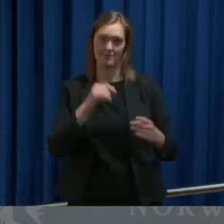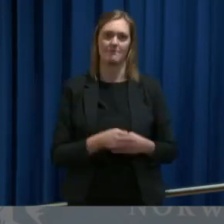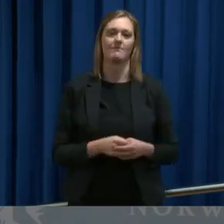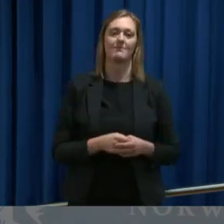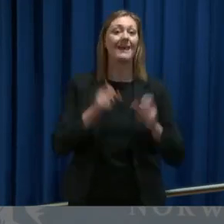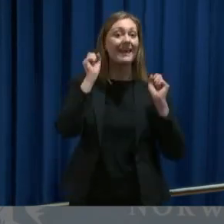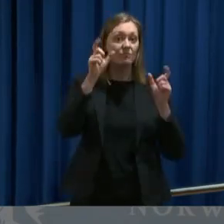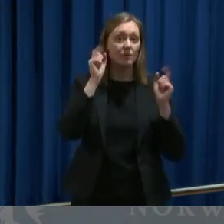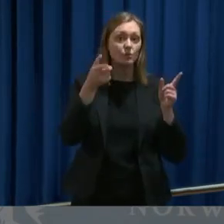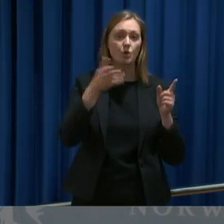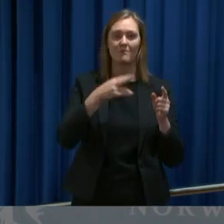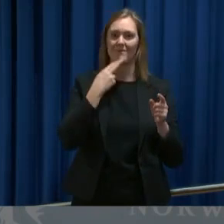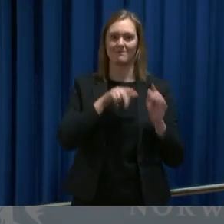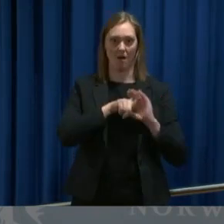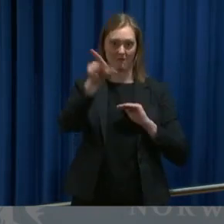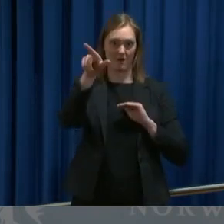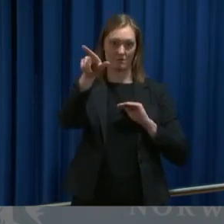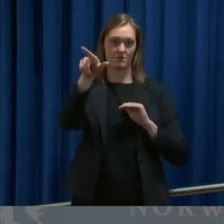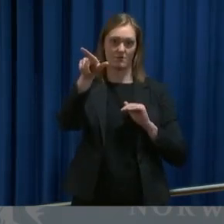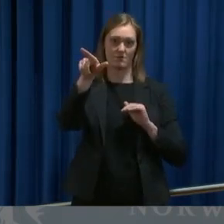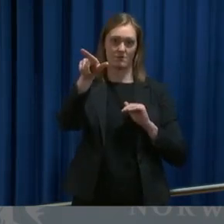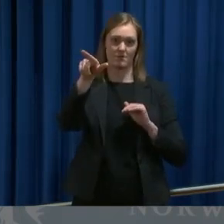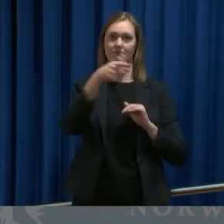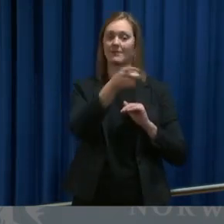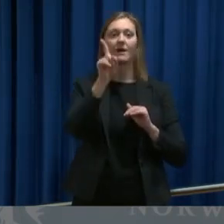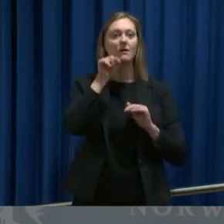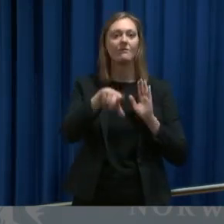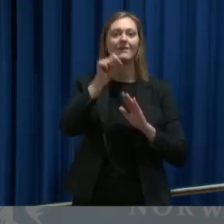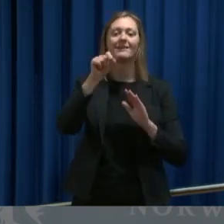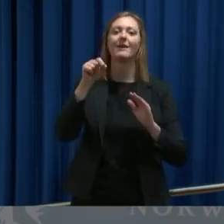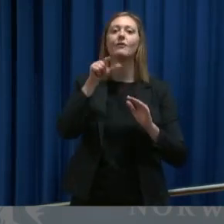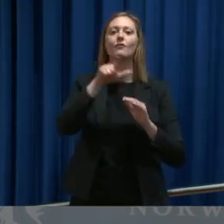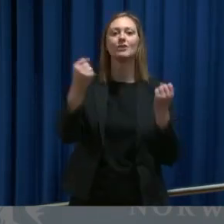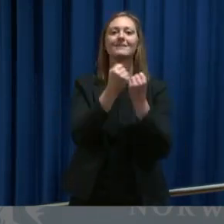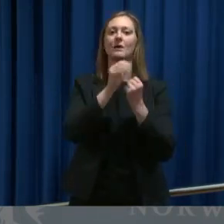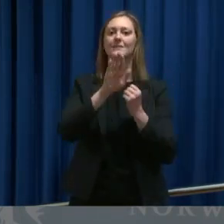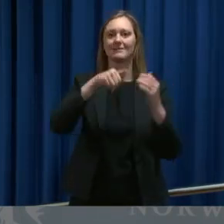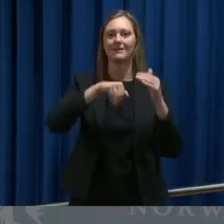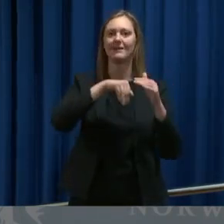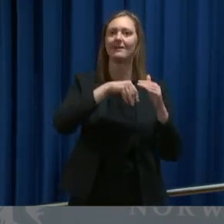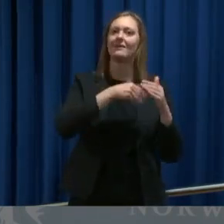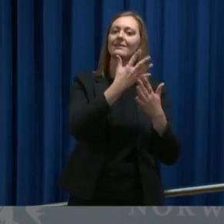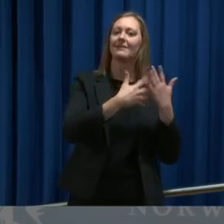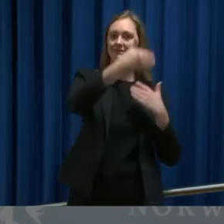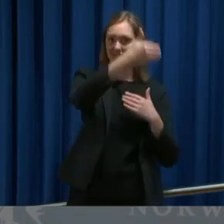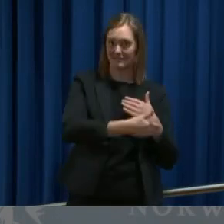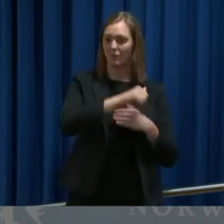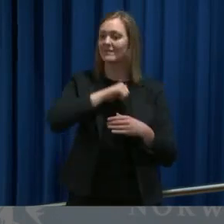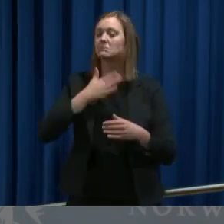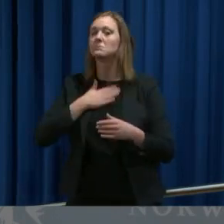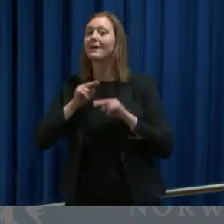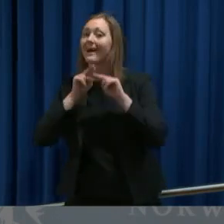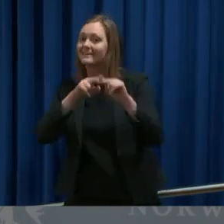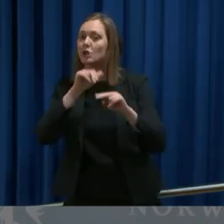Informasjon om hvilke avganger som settes opp finnes på flyselskapenes nettsider og de som ønsker å reise må